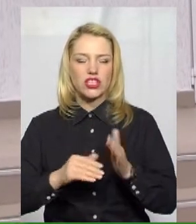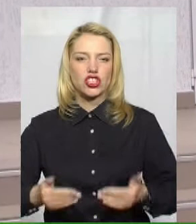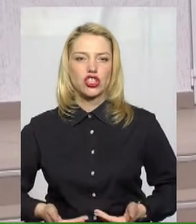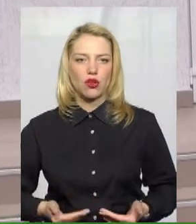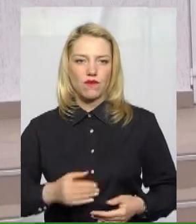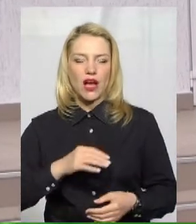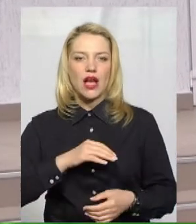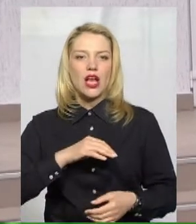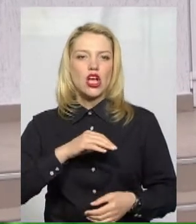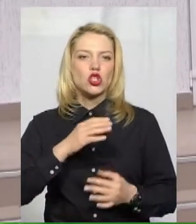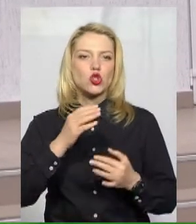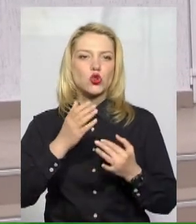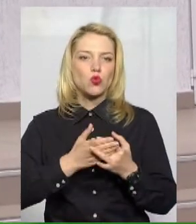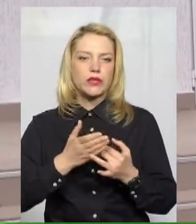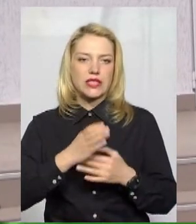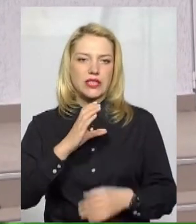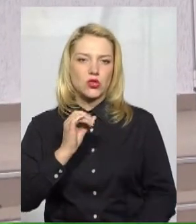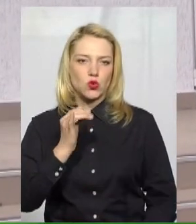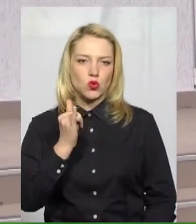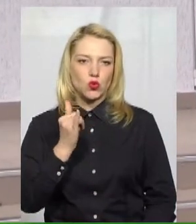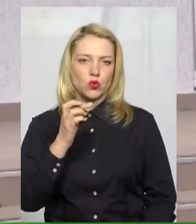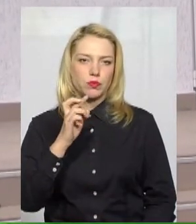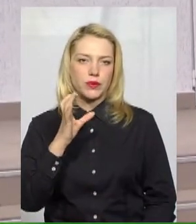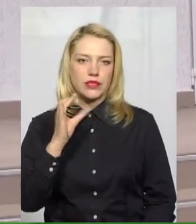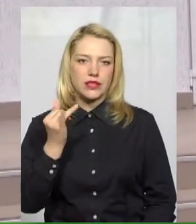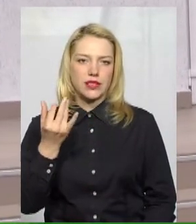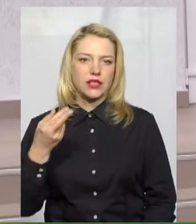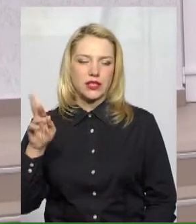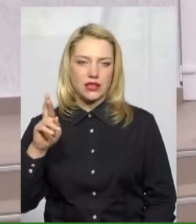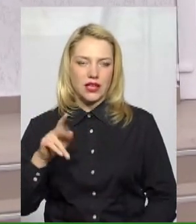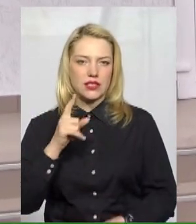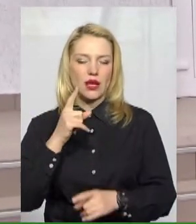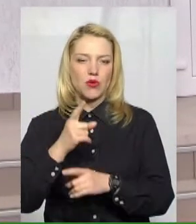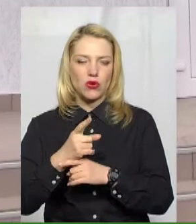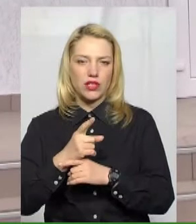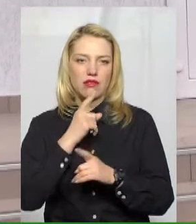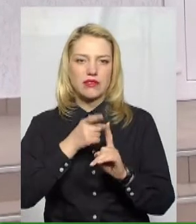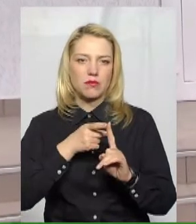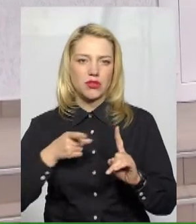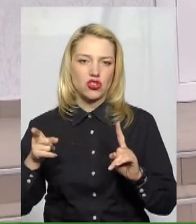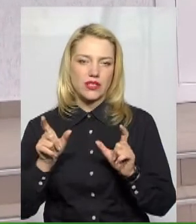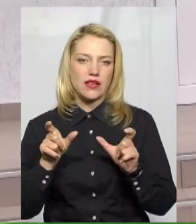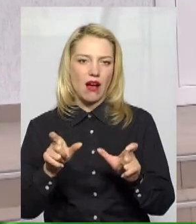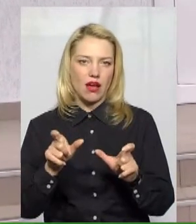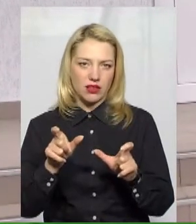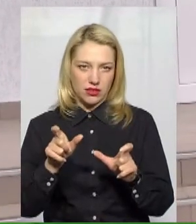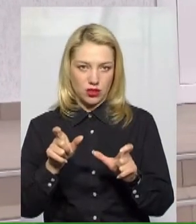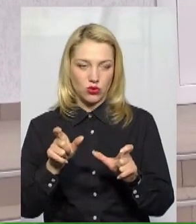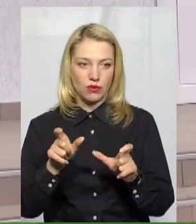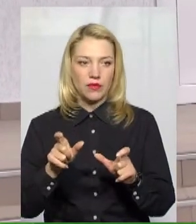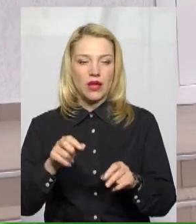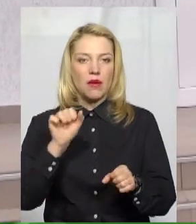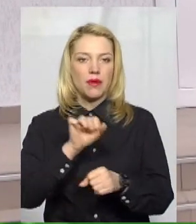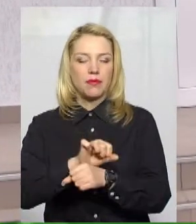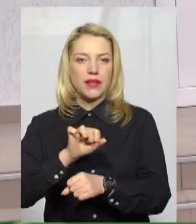зокрема, мова йдеться за те, що забороняється під час карантину припиняти